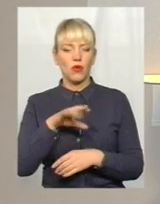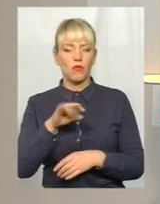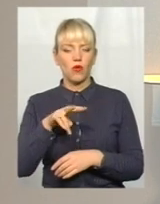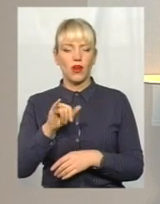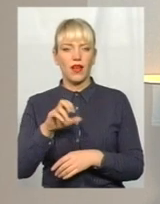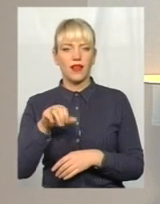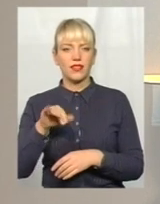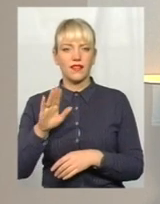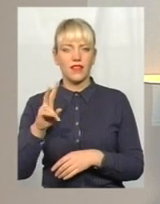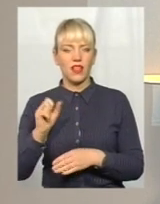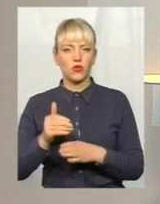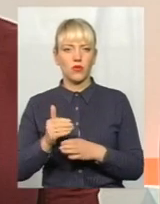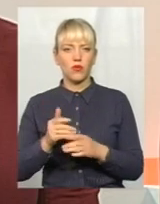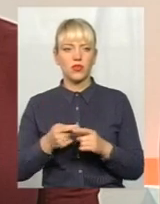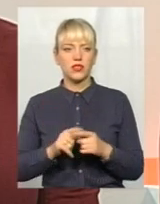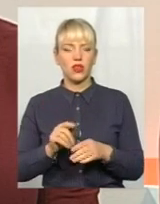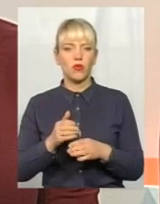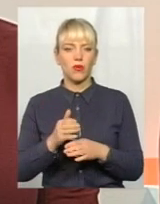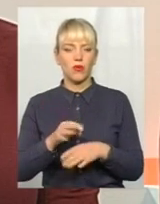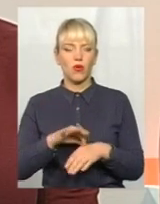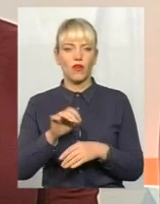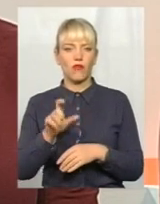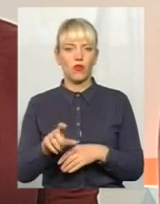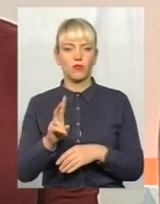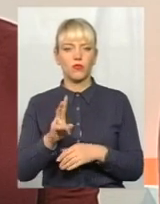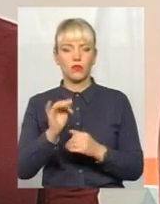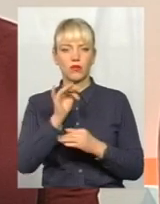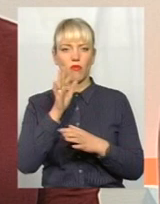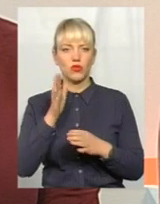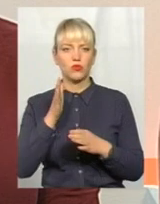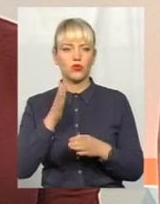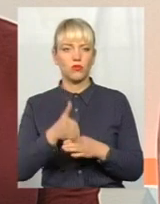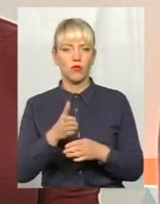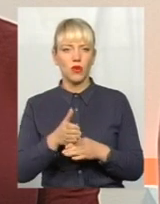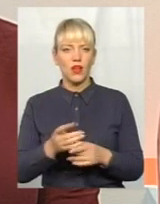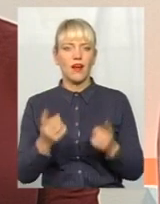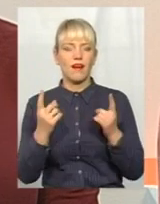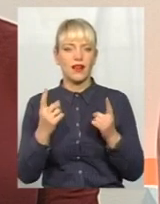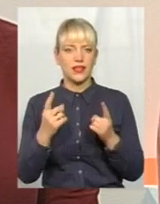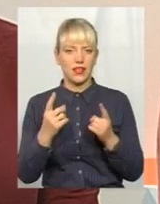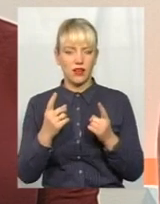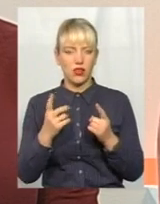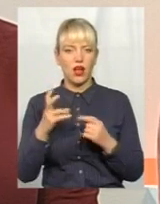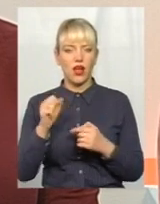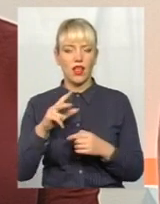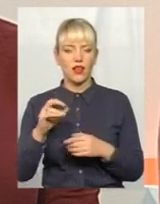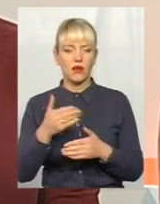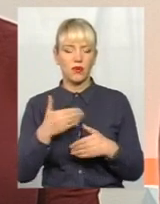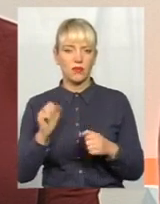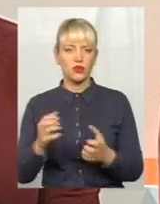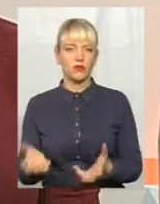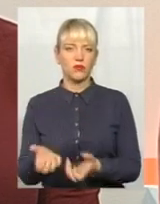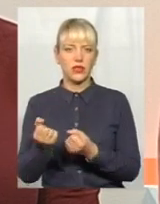допомога – це допомога тим хворим, яким ми не можемо допомогти радикально, кардинально. Але ми можемо їх